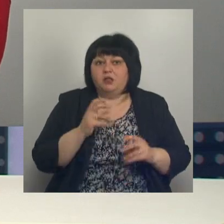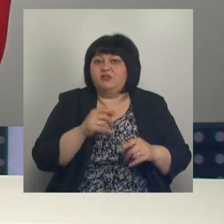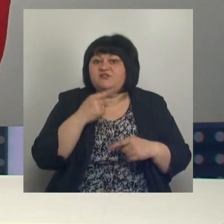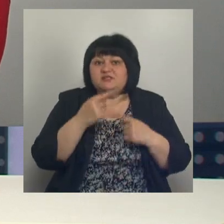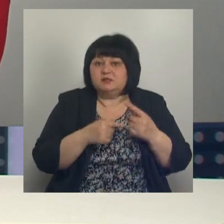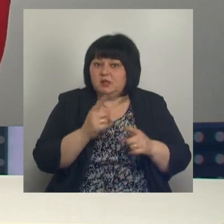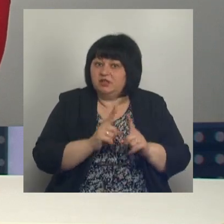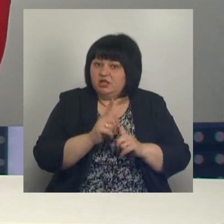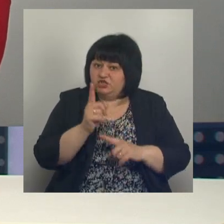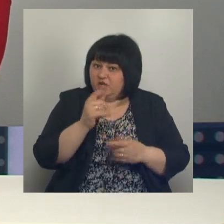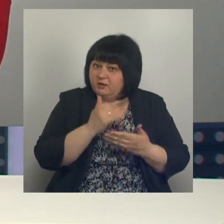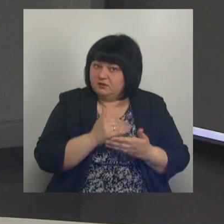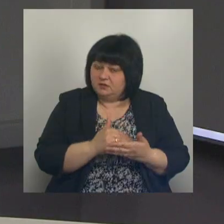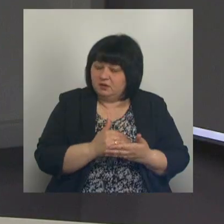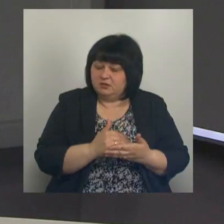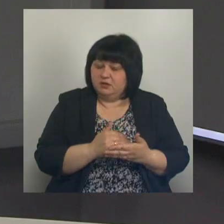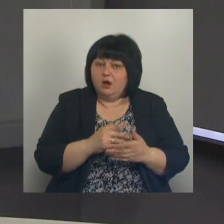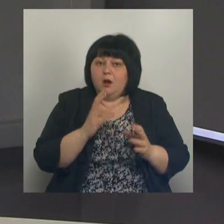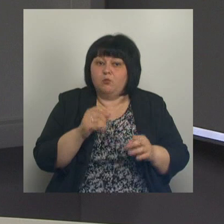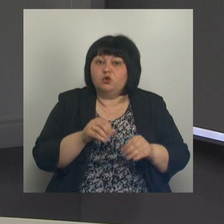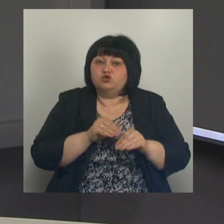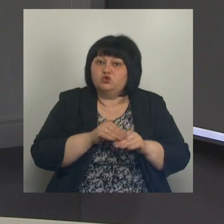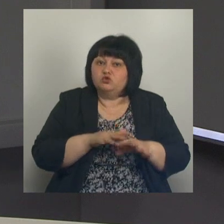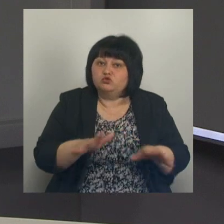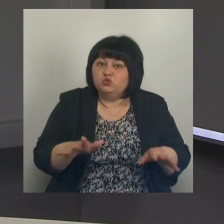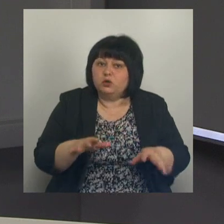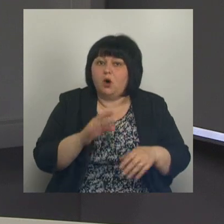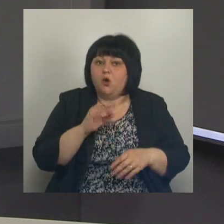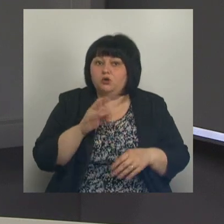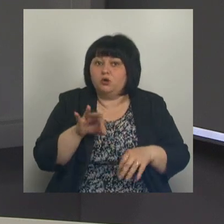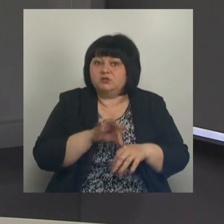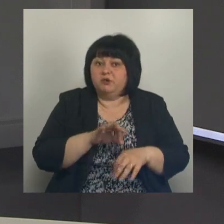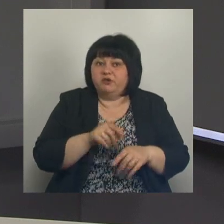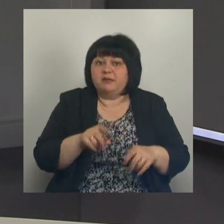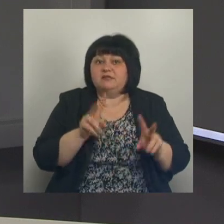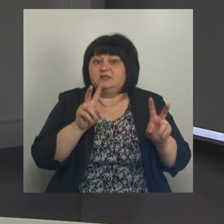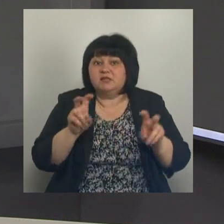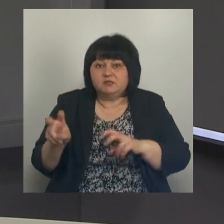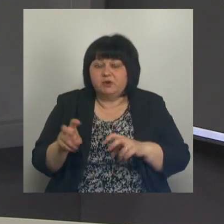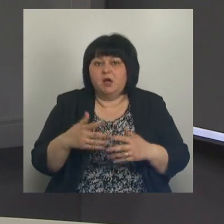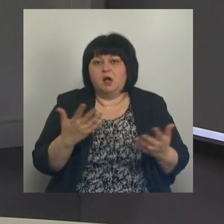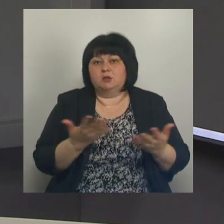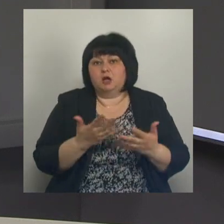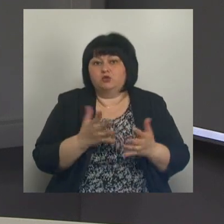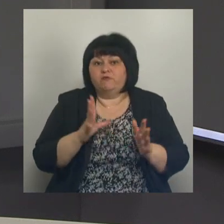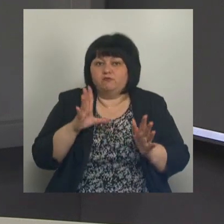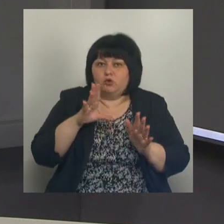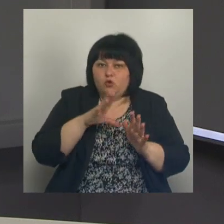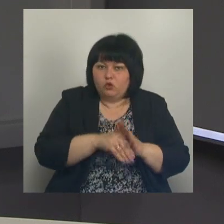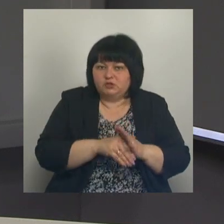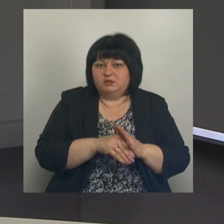стадиях. А по поводу структуры вот этих онкологических заболеваний, вот это как раз те заболевания, которые в ходе